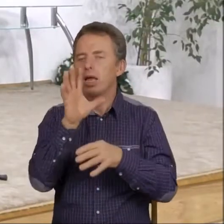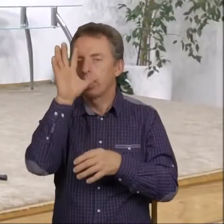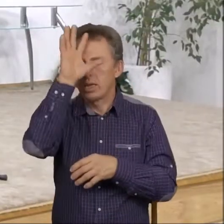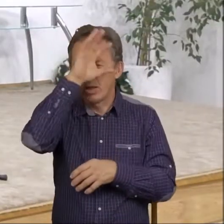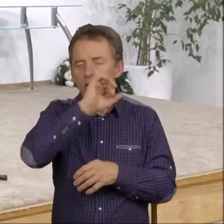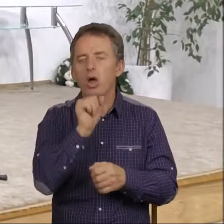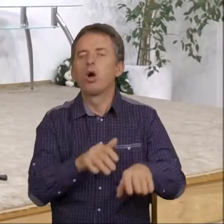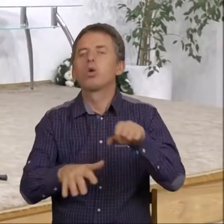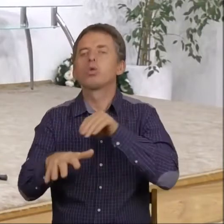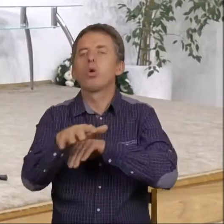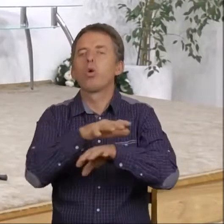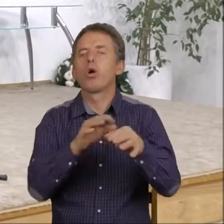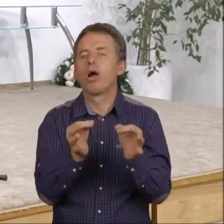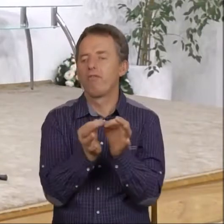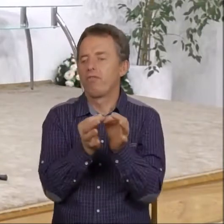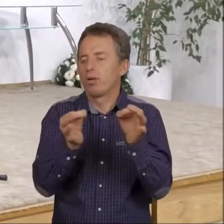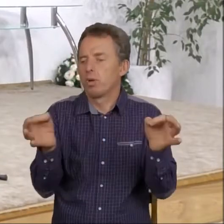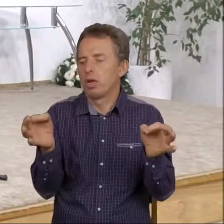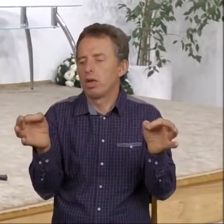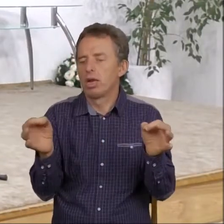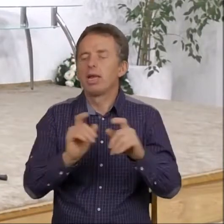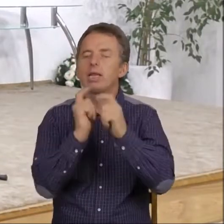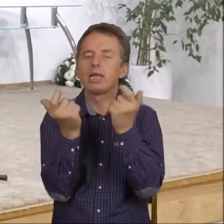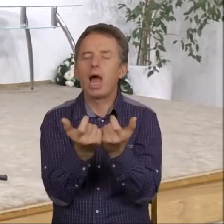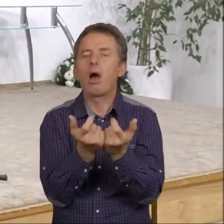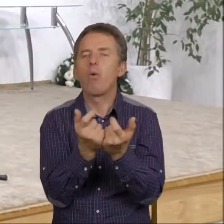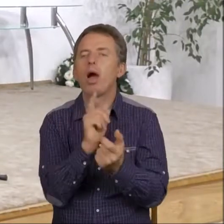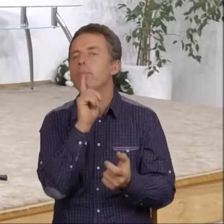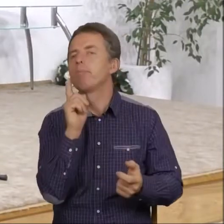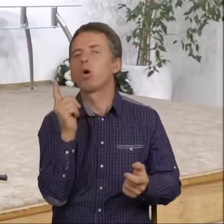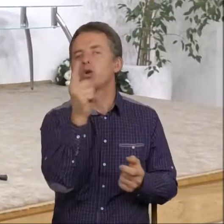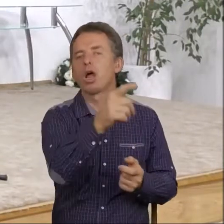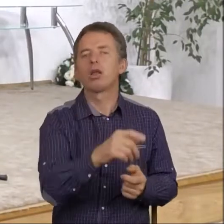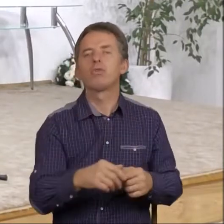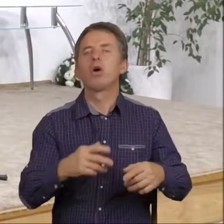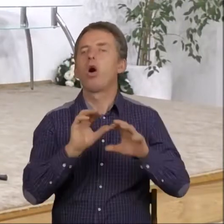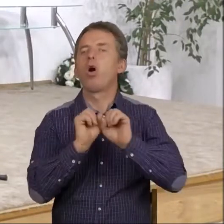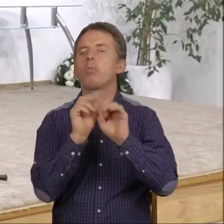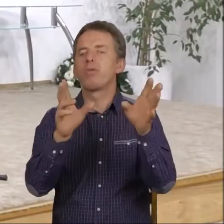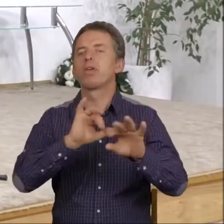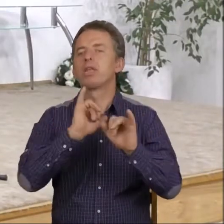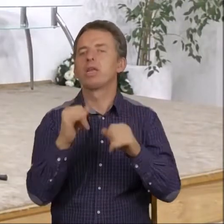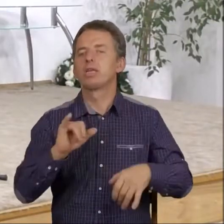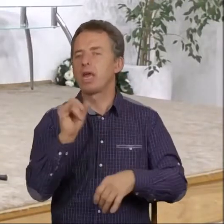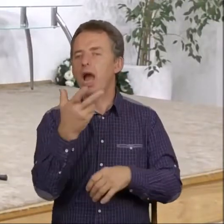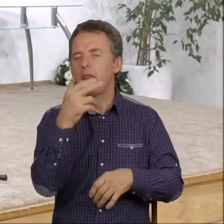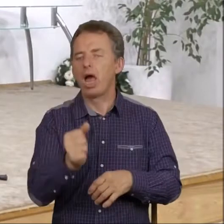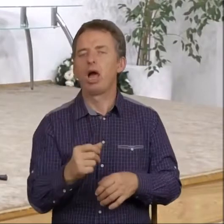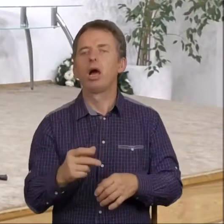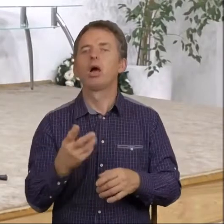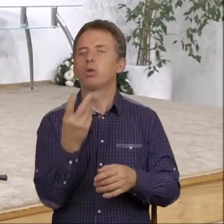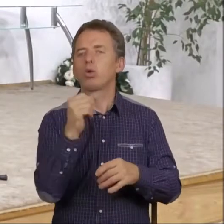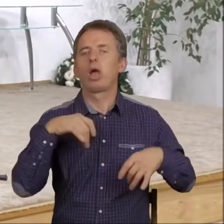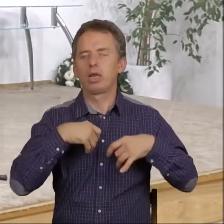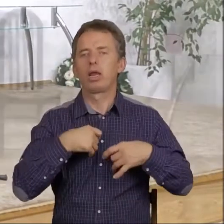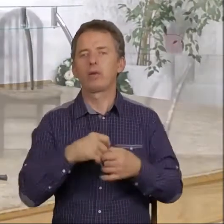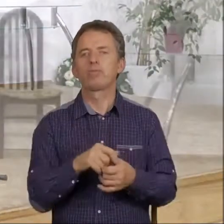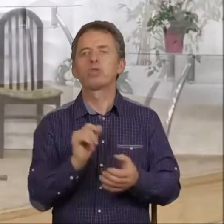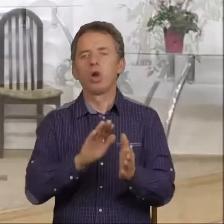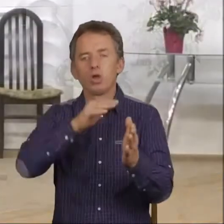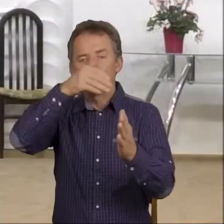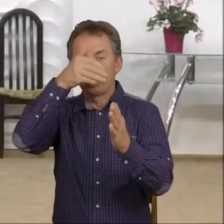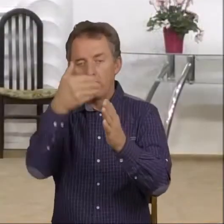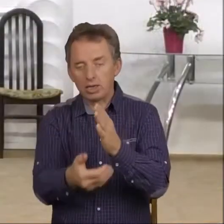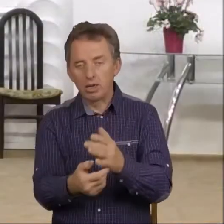duchowym wymiarze całego poselstwa Księgi Objawienia. Jeśli to tracimy sprzed oczu, to